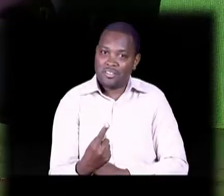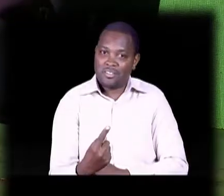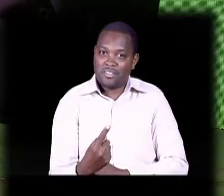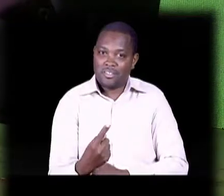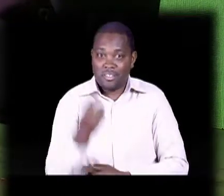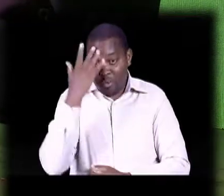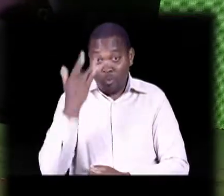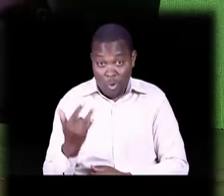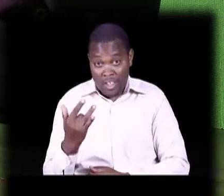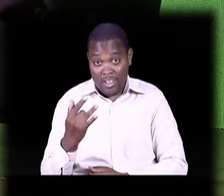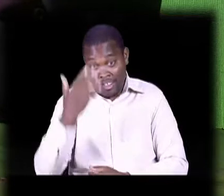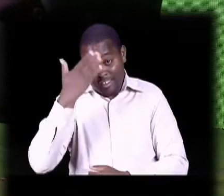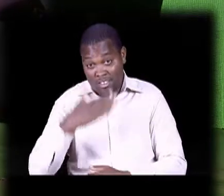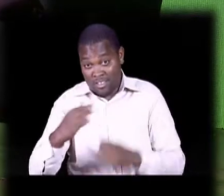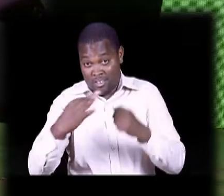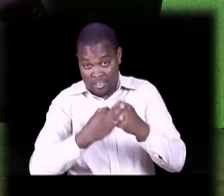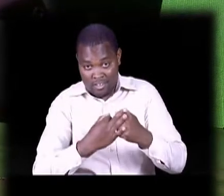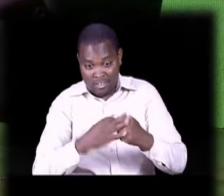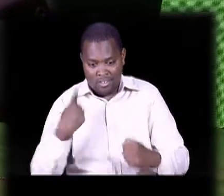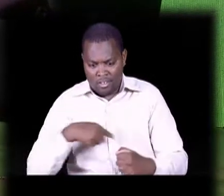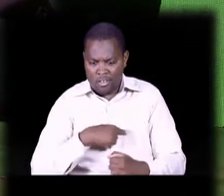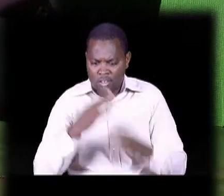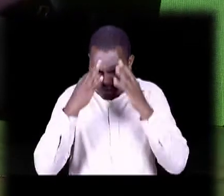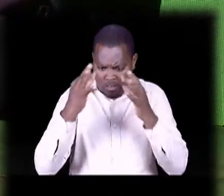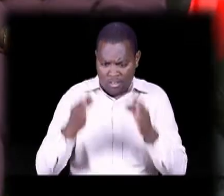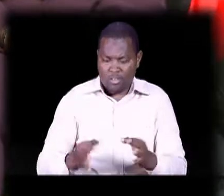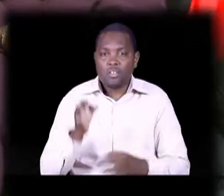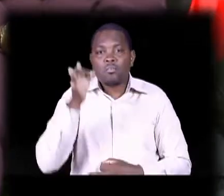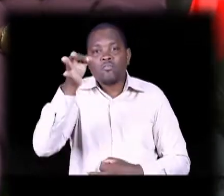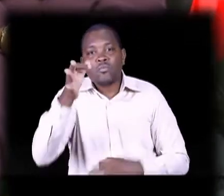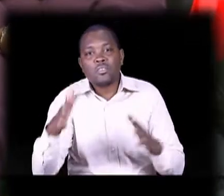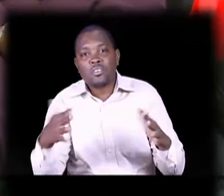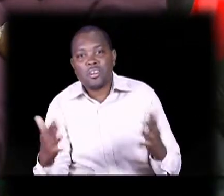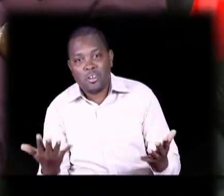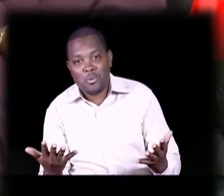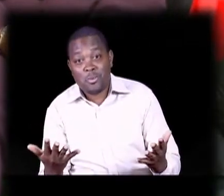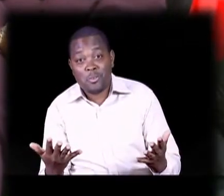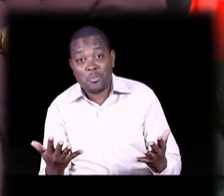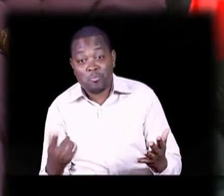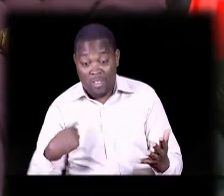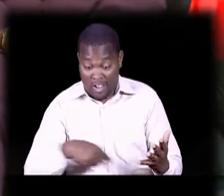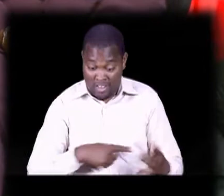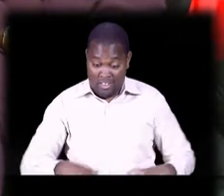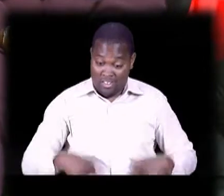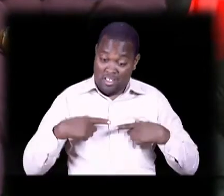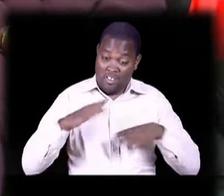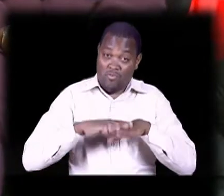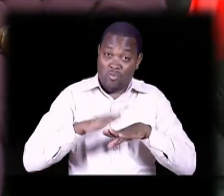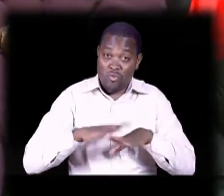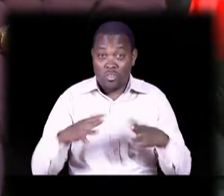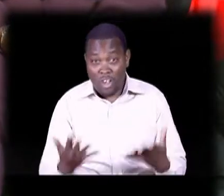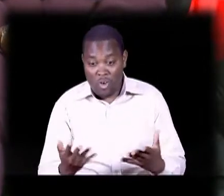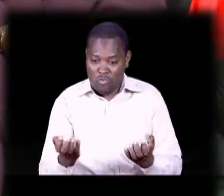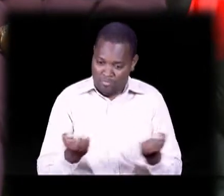Manake, tare nane, itakoyosiku ambaye tuta decide future yetu kili takua Uzuru wa maisha yetu ya tuto yetu, biyashara